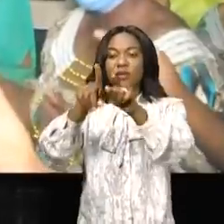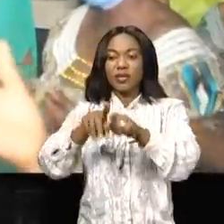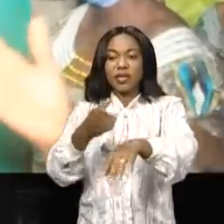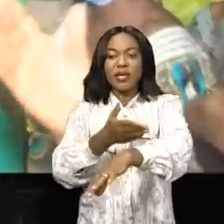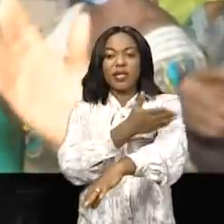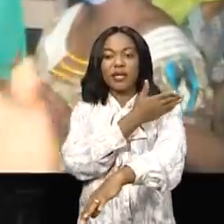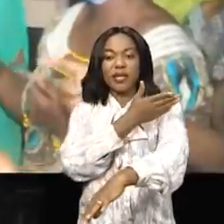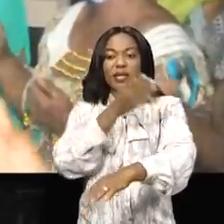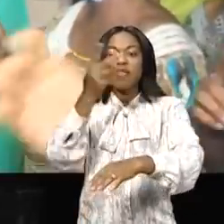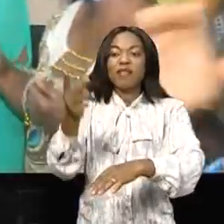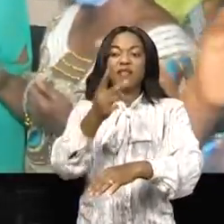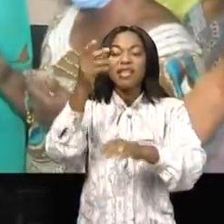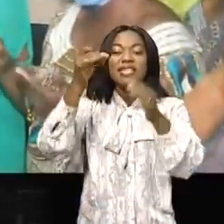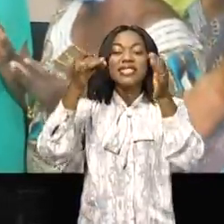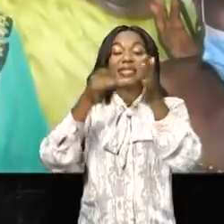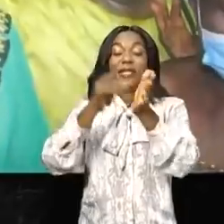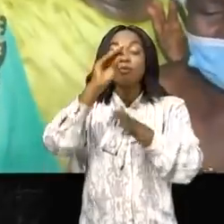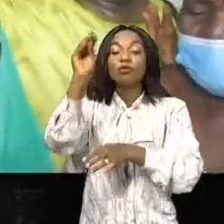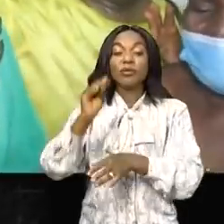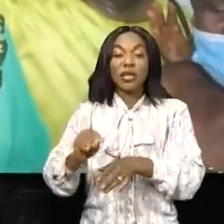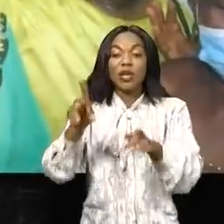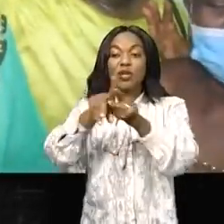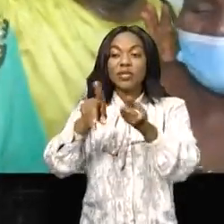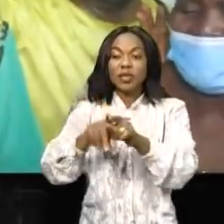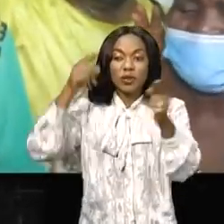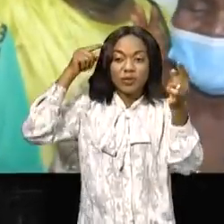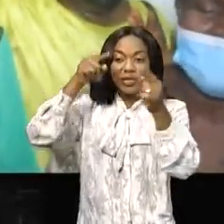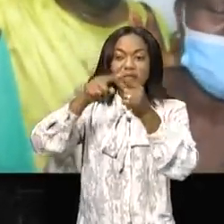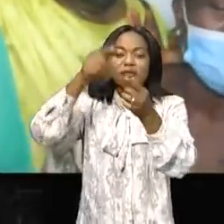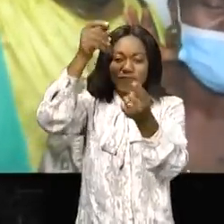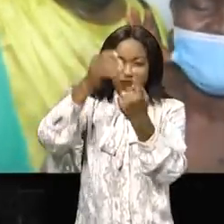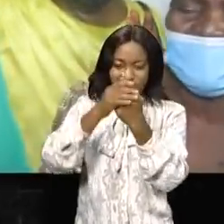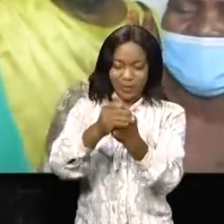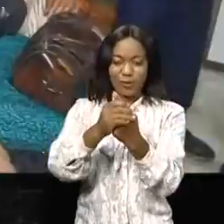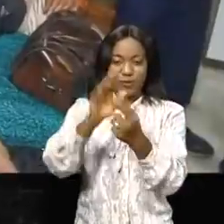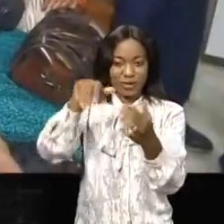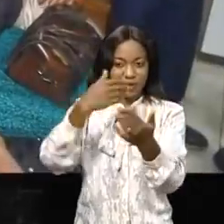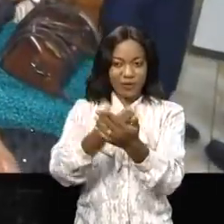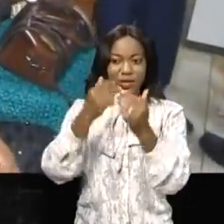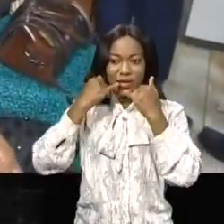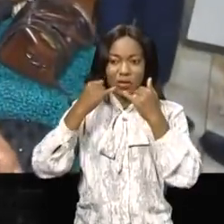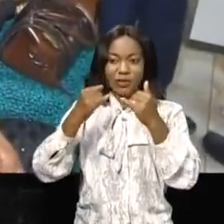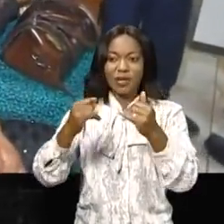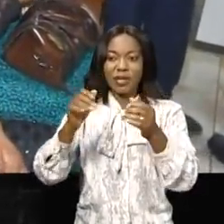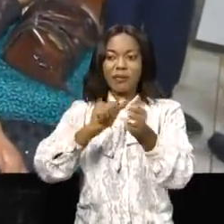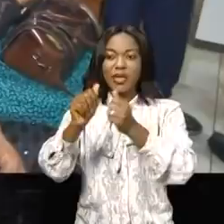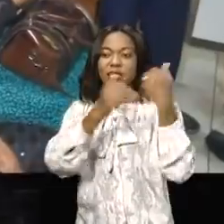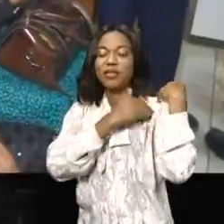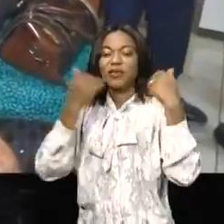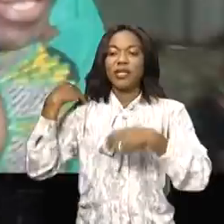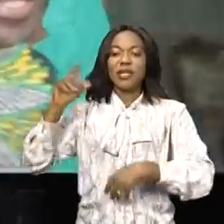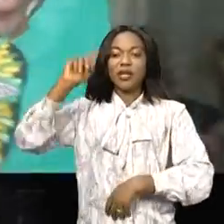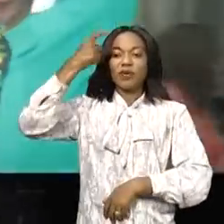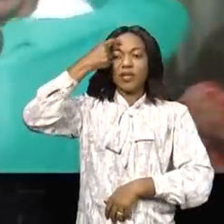27% de postes, ce qui n'est pas loin de l'objectif de 30%, comme annoncé par le chef de l'État. Le